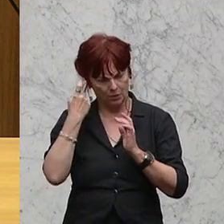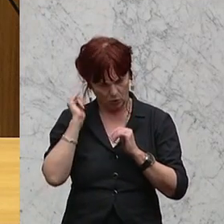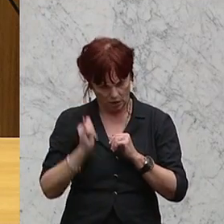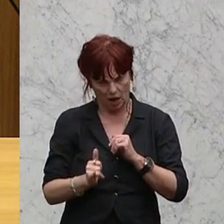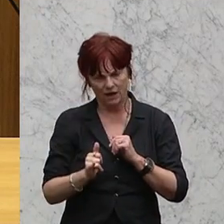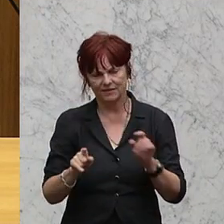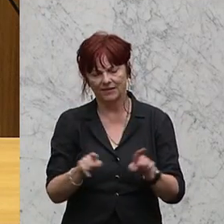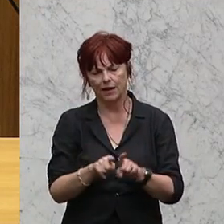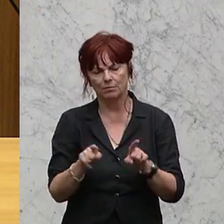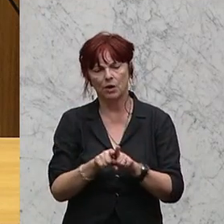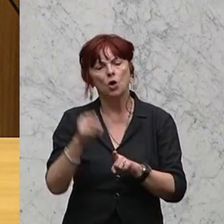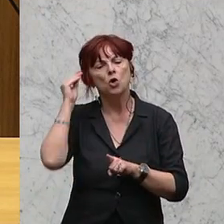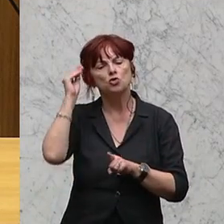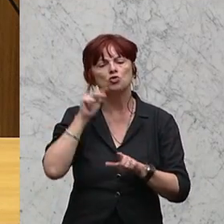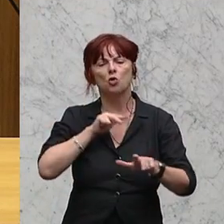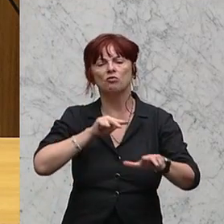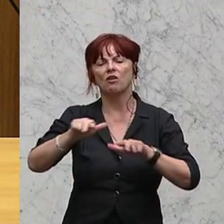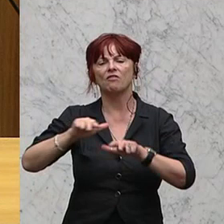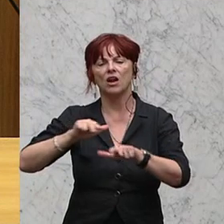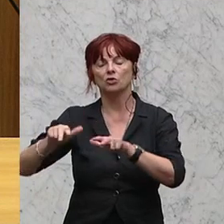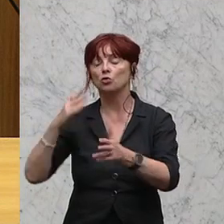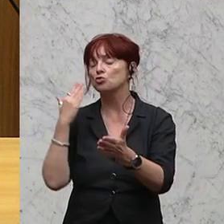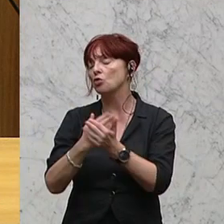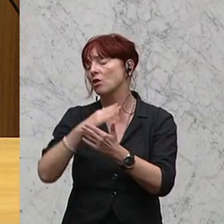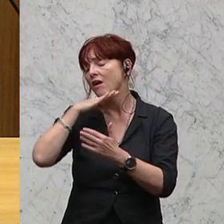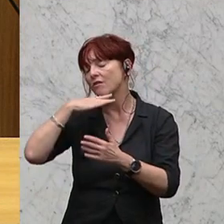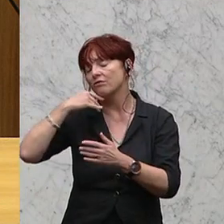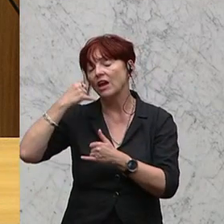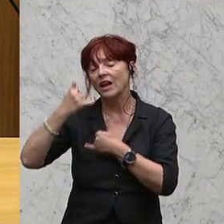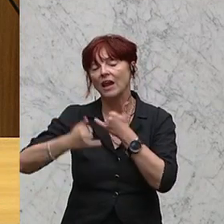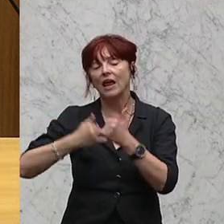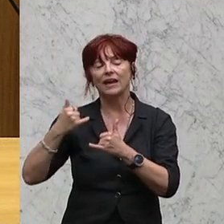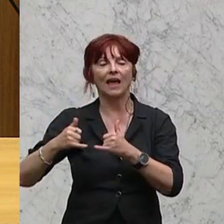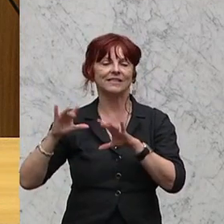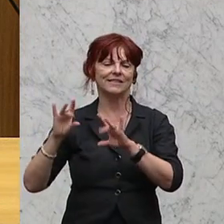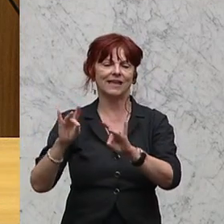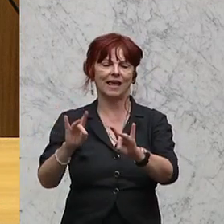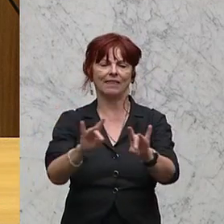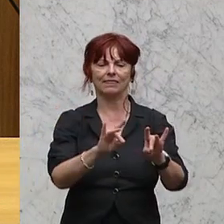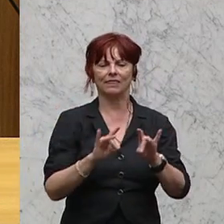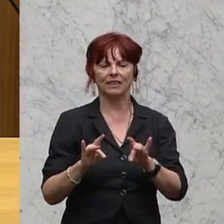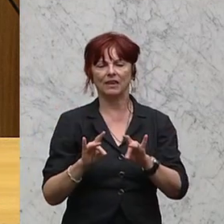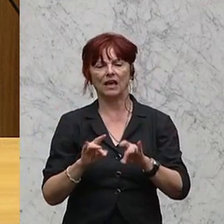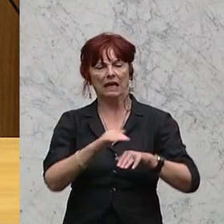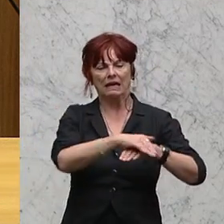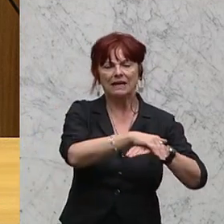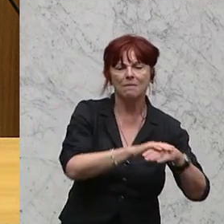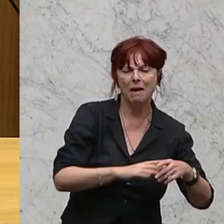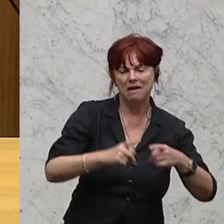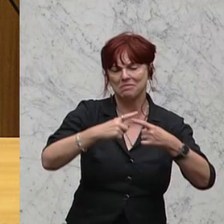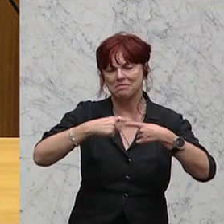System der Schulverwaltung ist ein über viele Jahrzehnte gewachsenes Geflecht, Gemeinden, Länder,